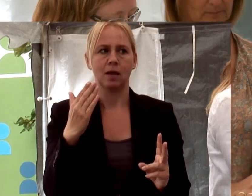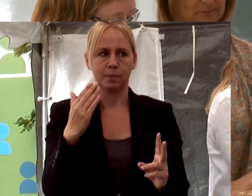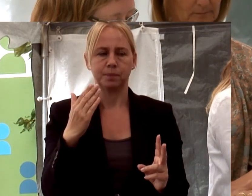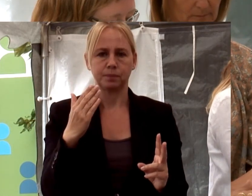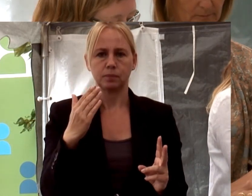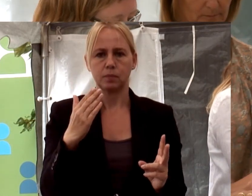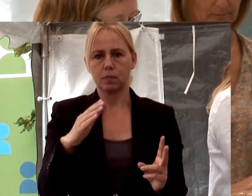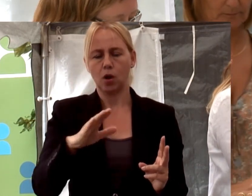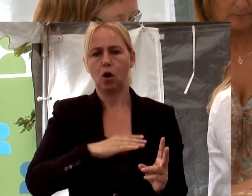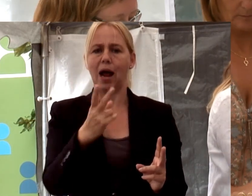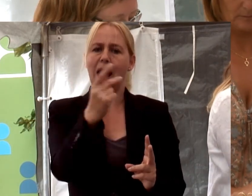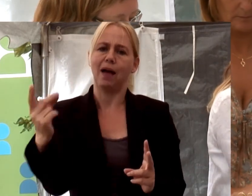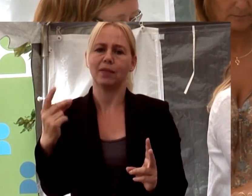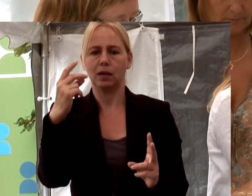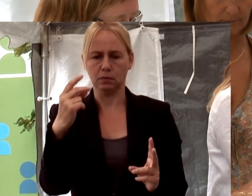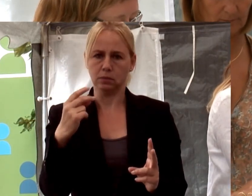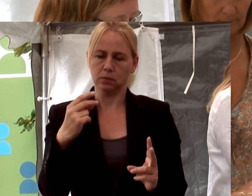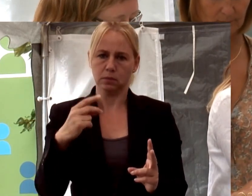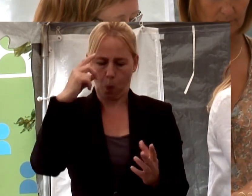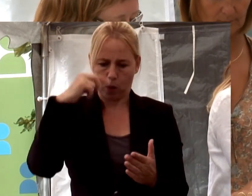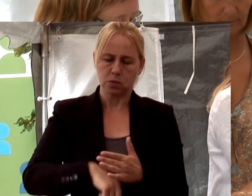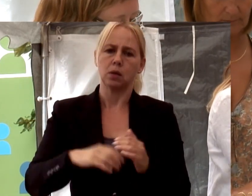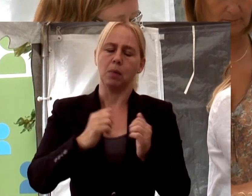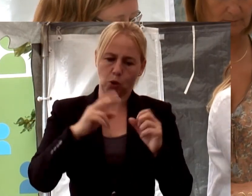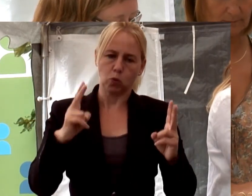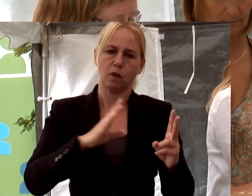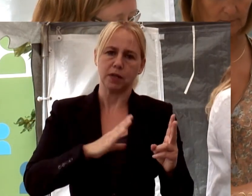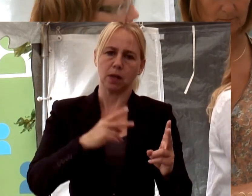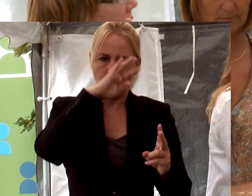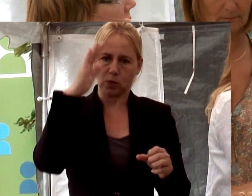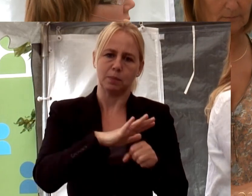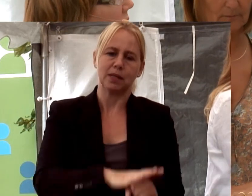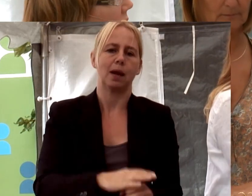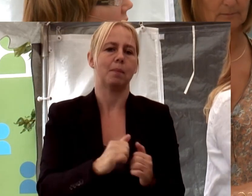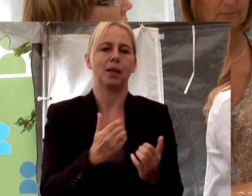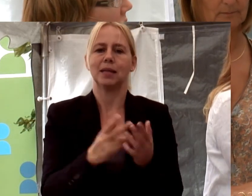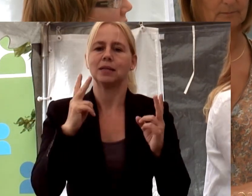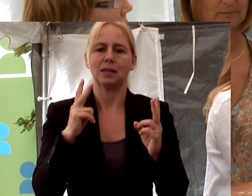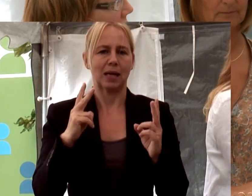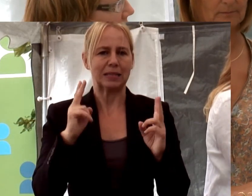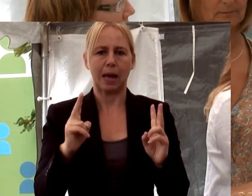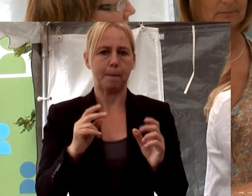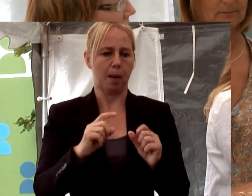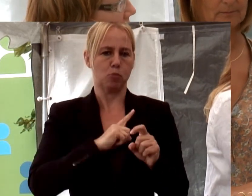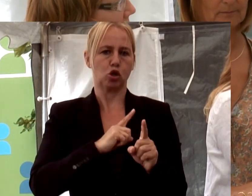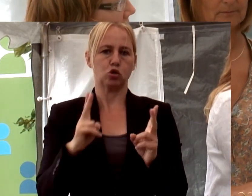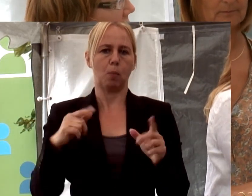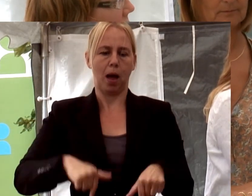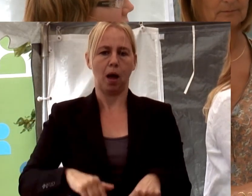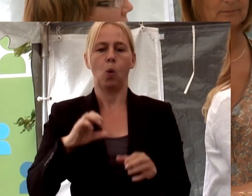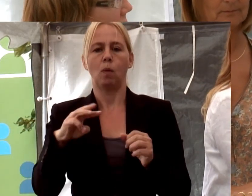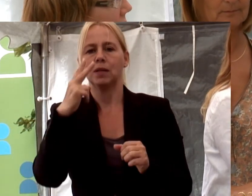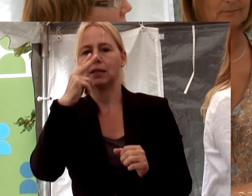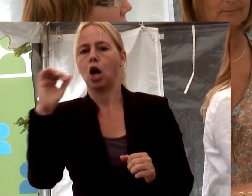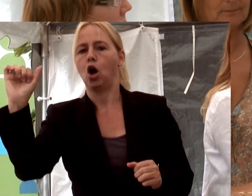har en helt annan inställning. Även där finns det en åldersdiskriminering, men den är betydligt färre. Tittar vi på, om vi tittar åt andra